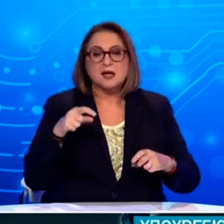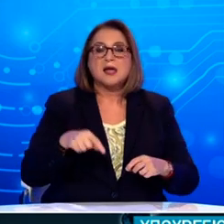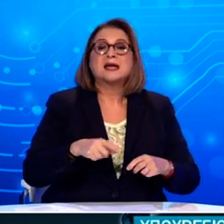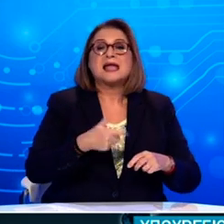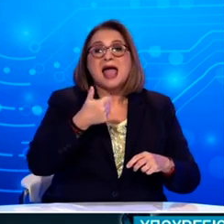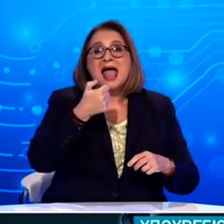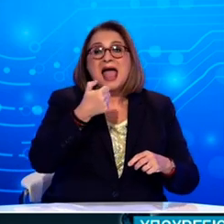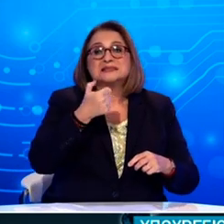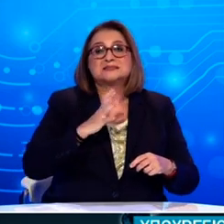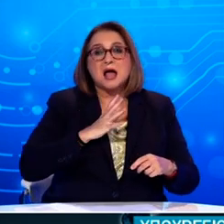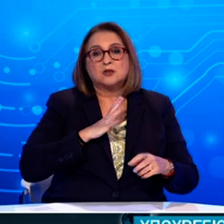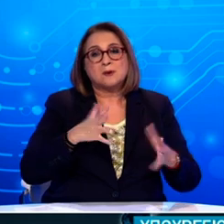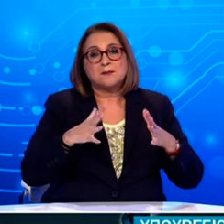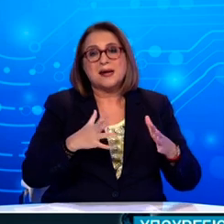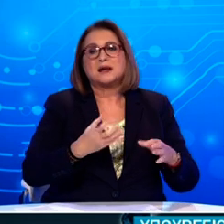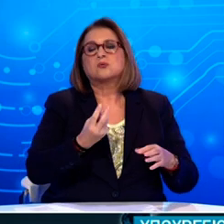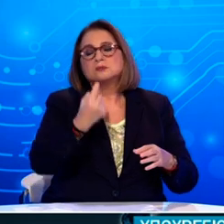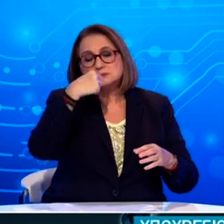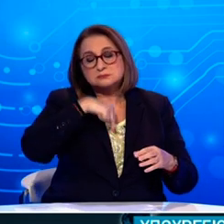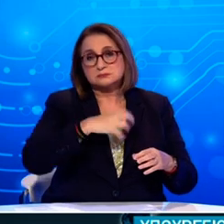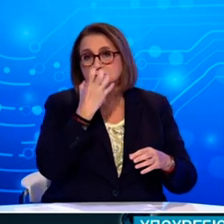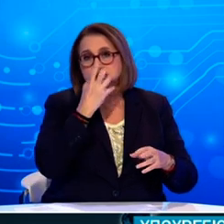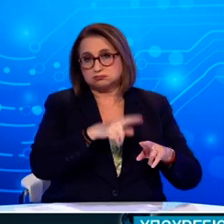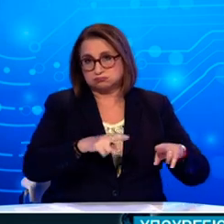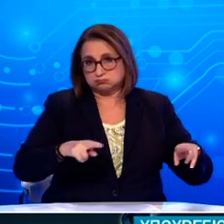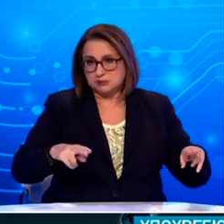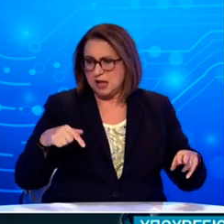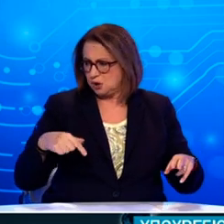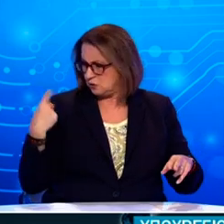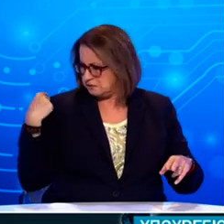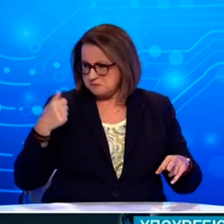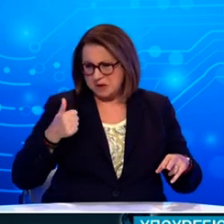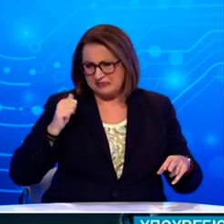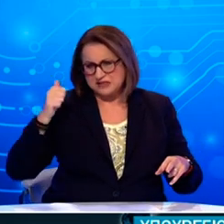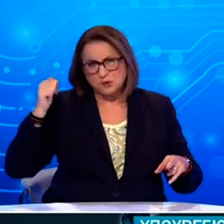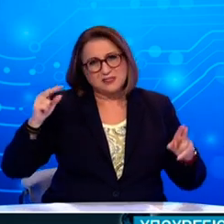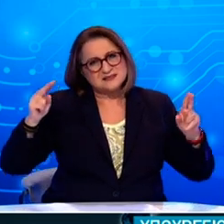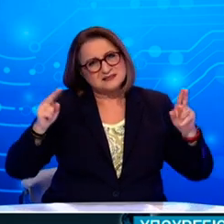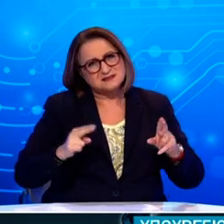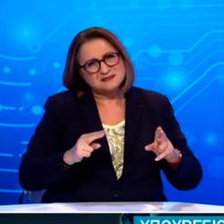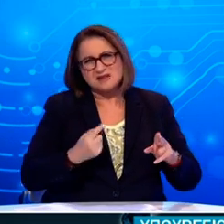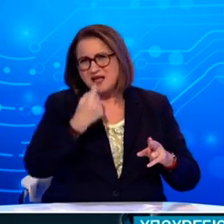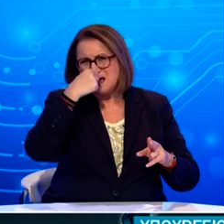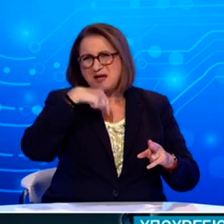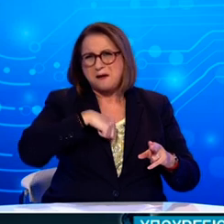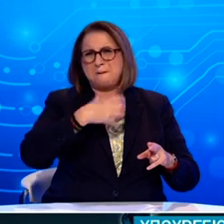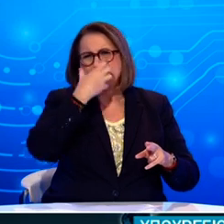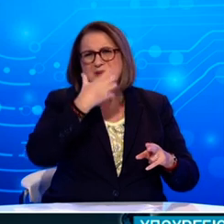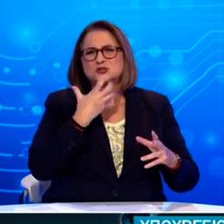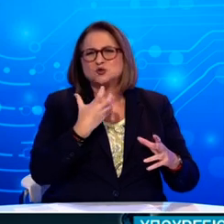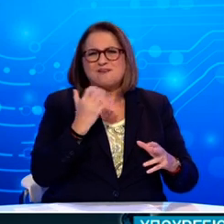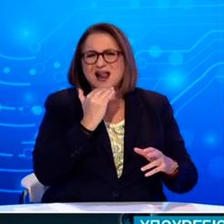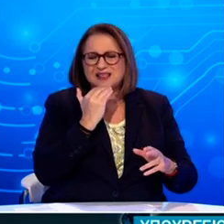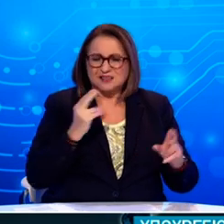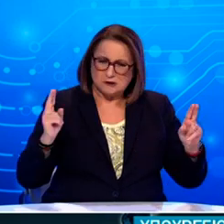60 άτομα σε ημερίσια βάση. Τις τελευταίες δύο-τρεις μέρες είχαμε μία μικρή μείωση. Στον αριθμό των διασωληνωμένων παραμένουμε να δούμε αν αυτή η τάση θα